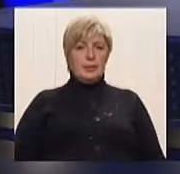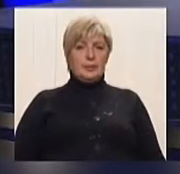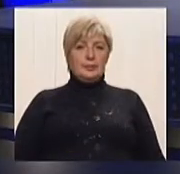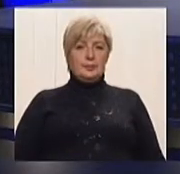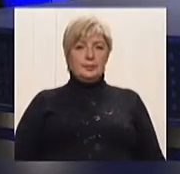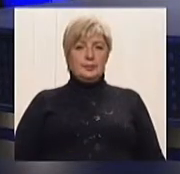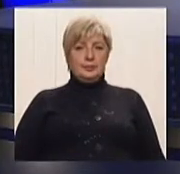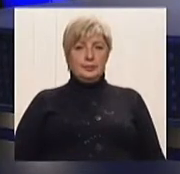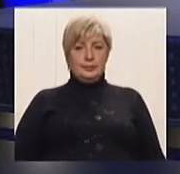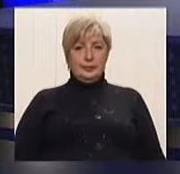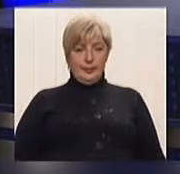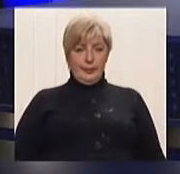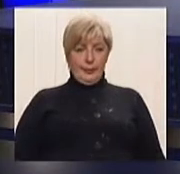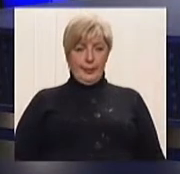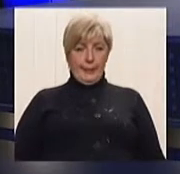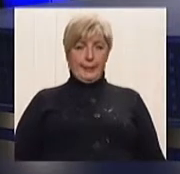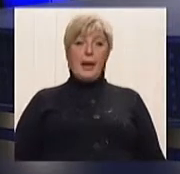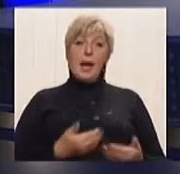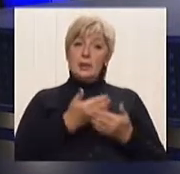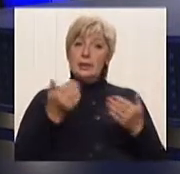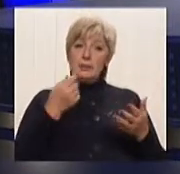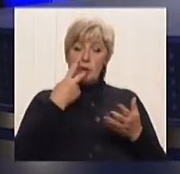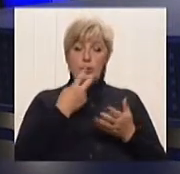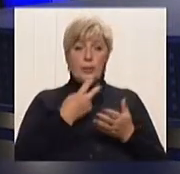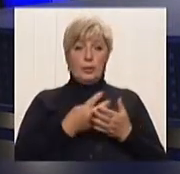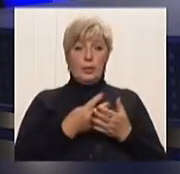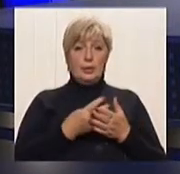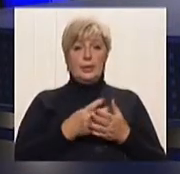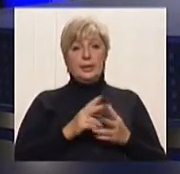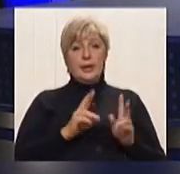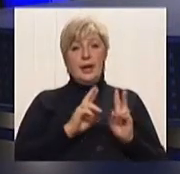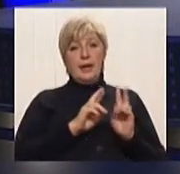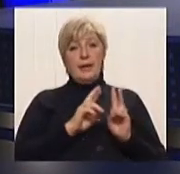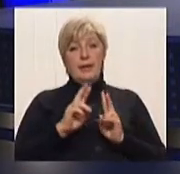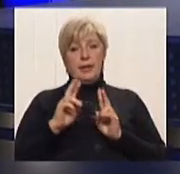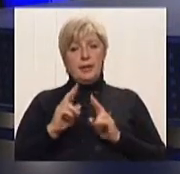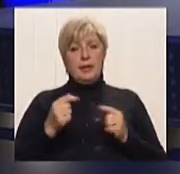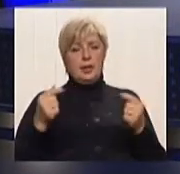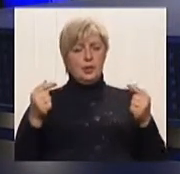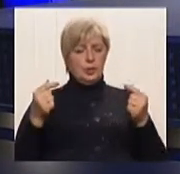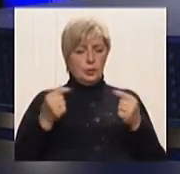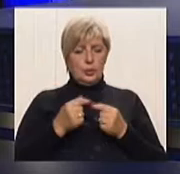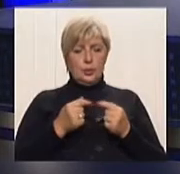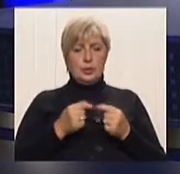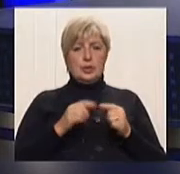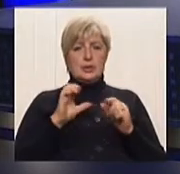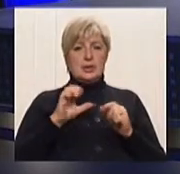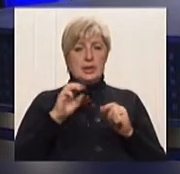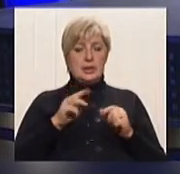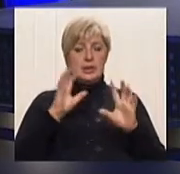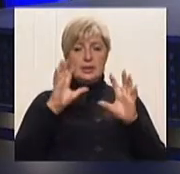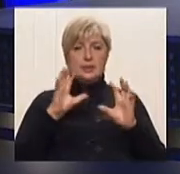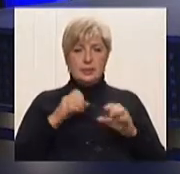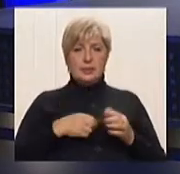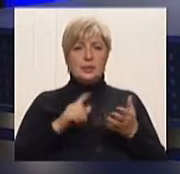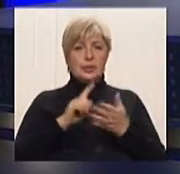Ну от ми, власне, такі підібрали. На ваш погляд, які точно статті з Конституції мають знати українці? Ну,